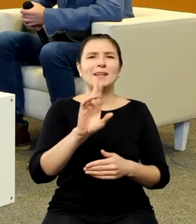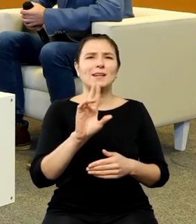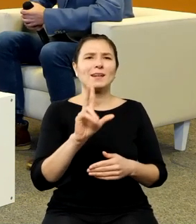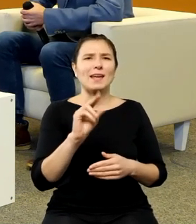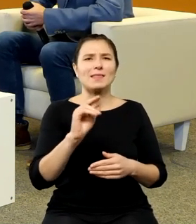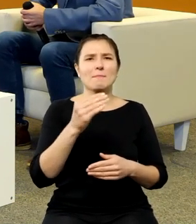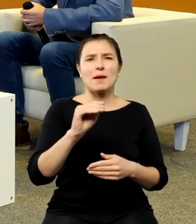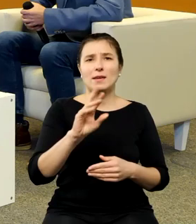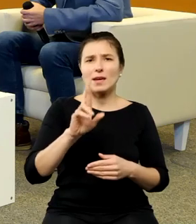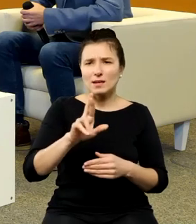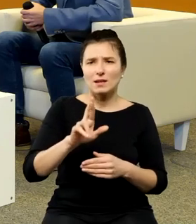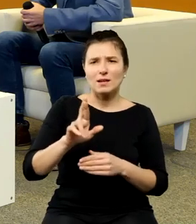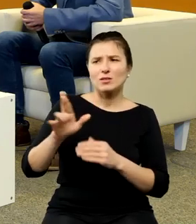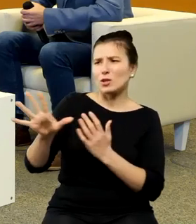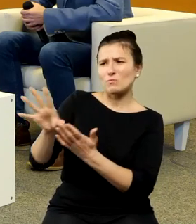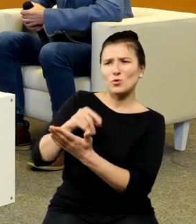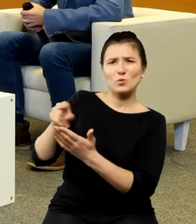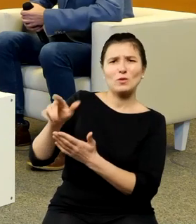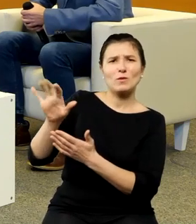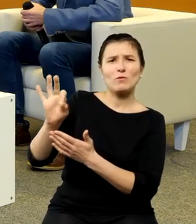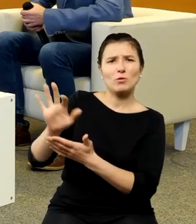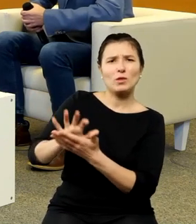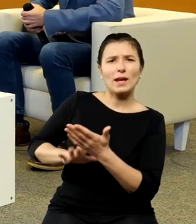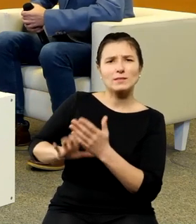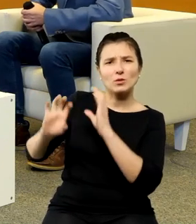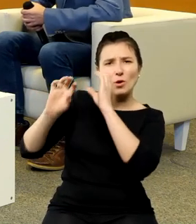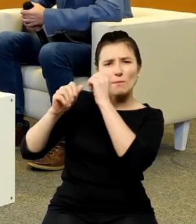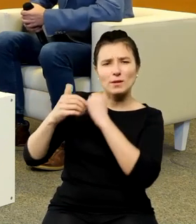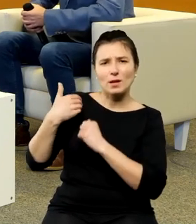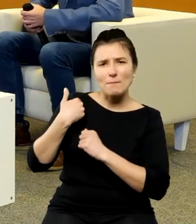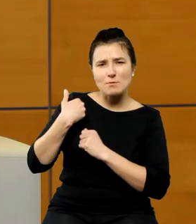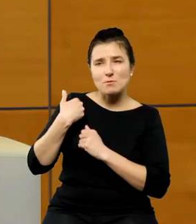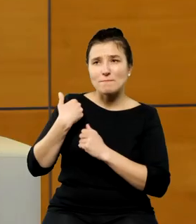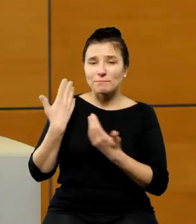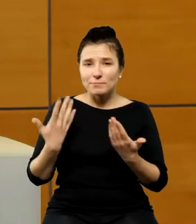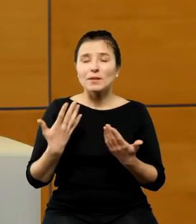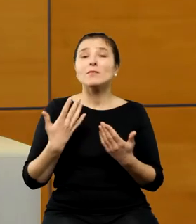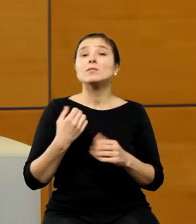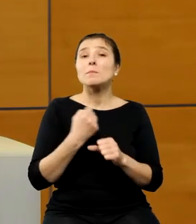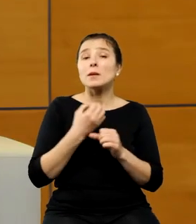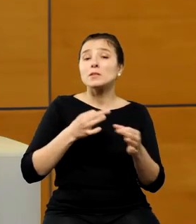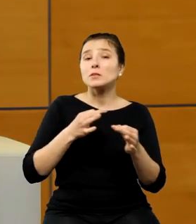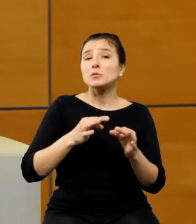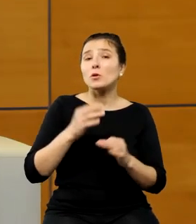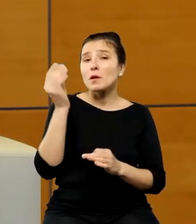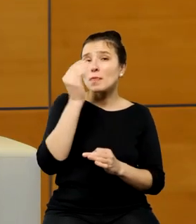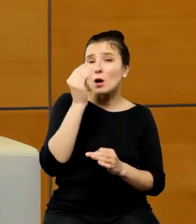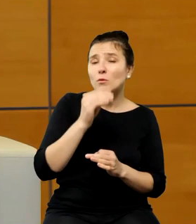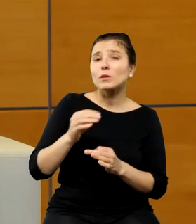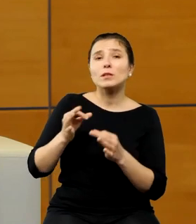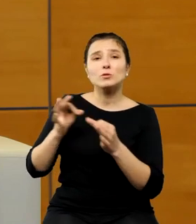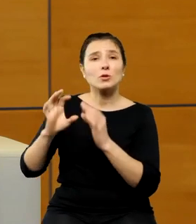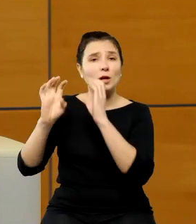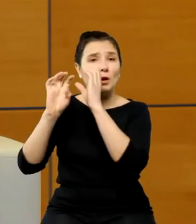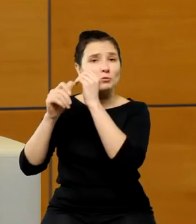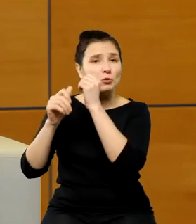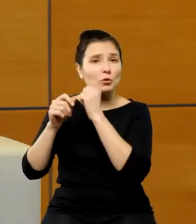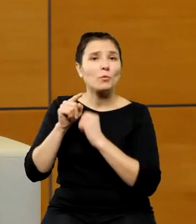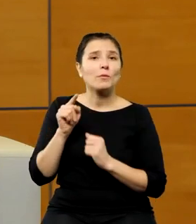także tutaj praca historyków nauki historyków astronomii